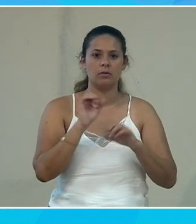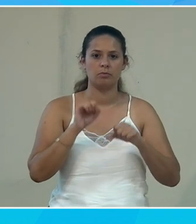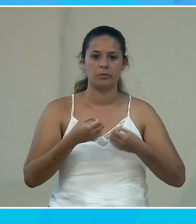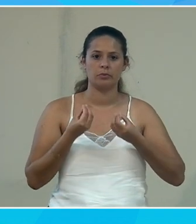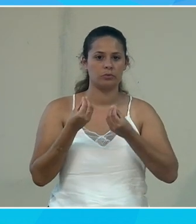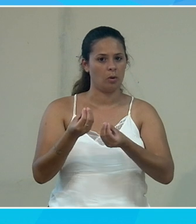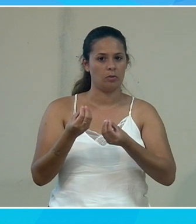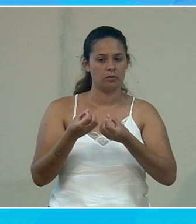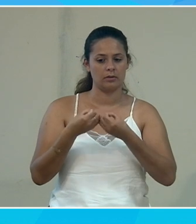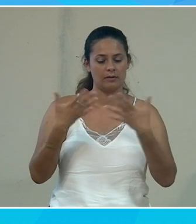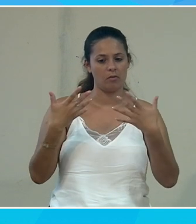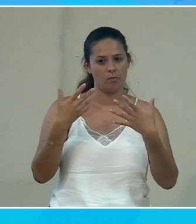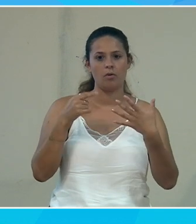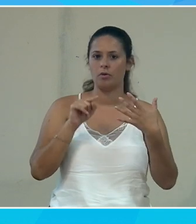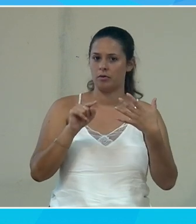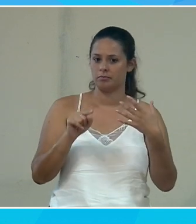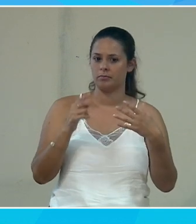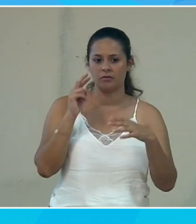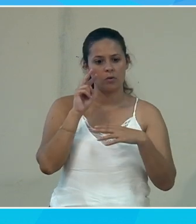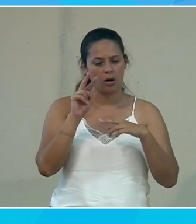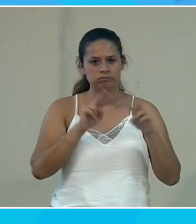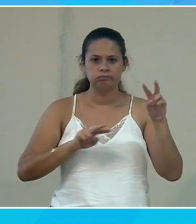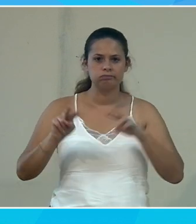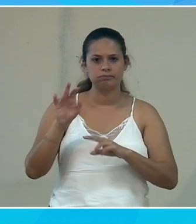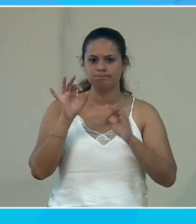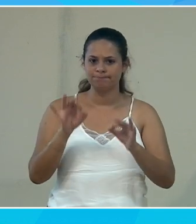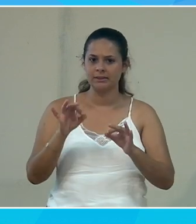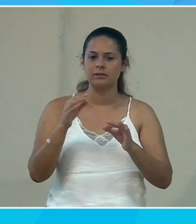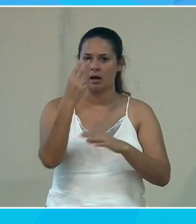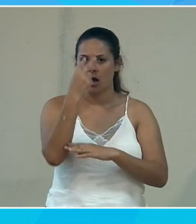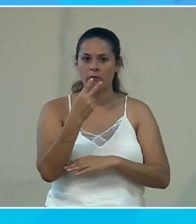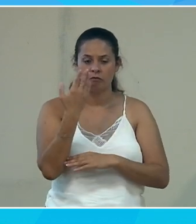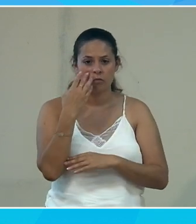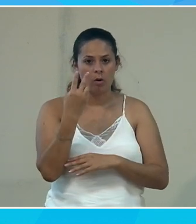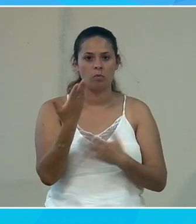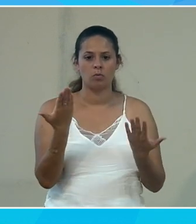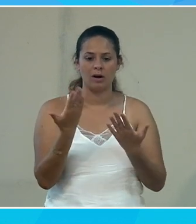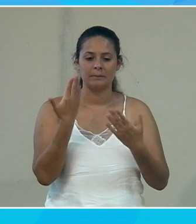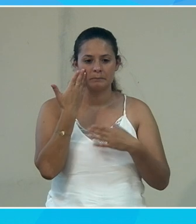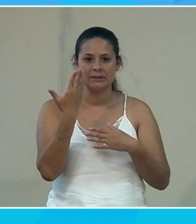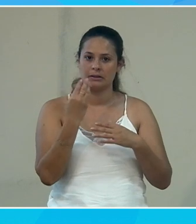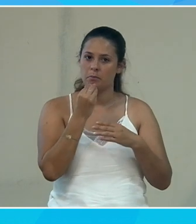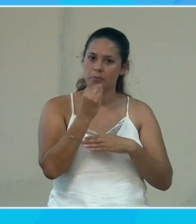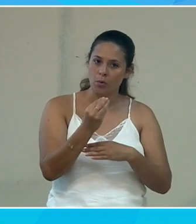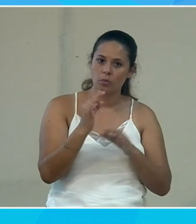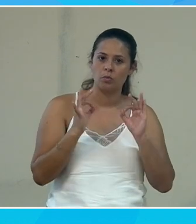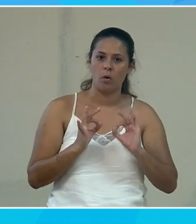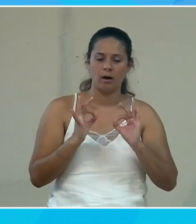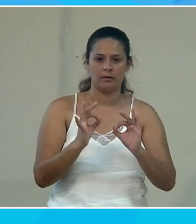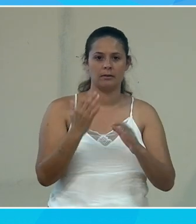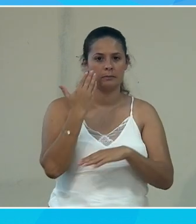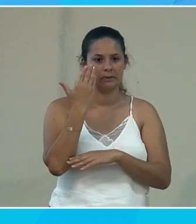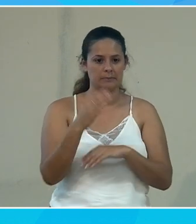développeur la capacité de naviguer dans le site et de voir exactement ce qu'un non-voyant verrait pour voir si son chemin il est correct vous voyez